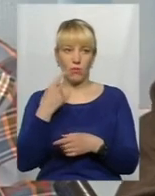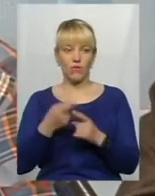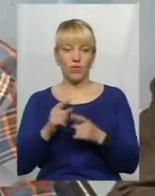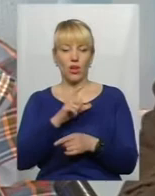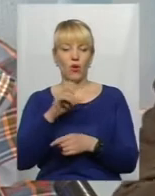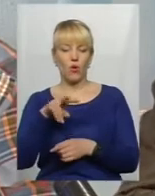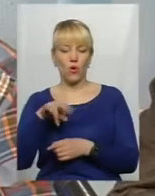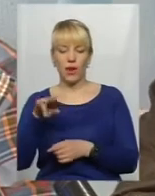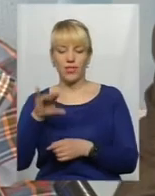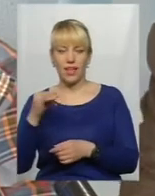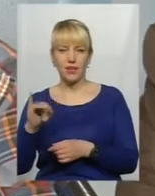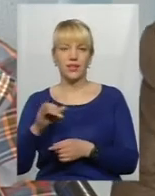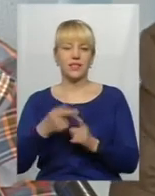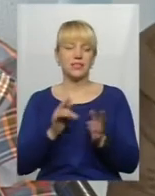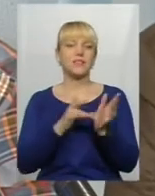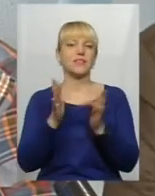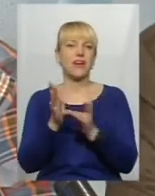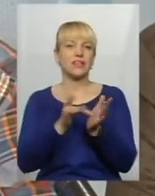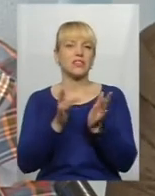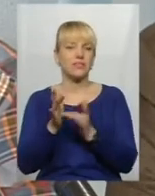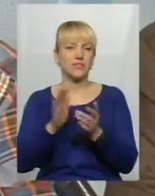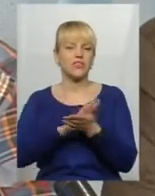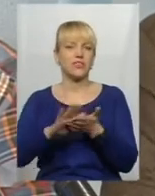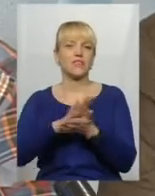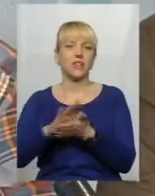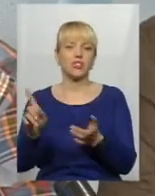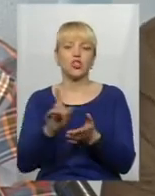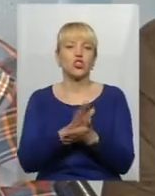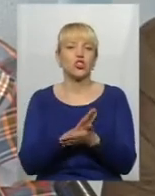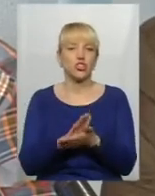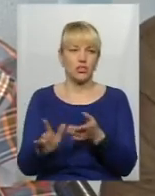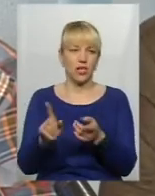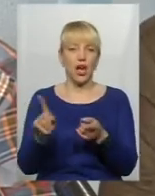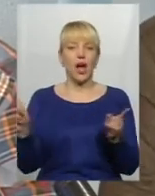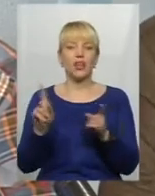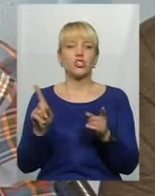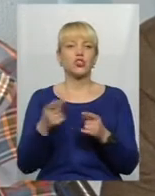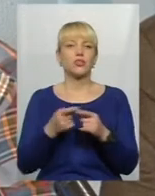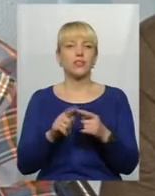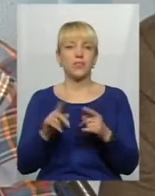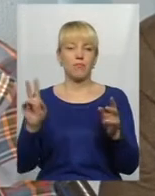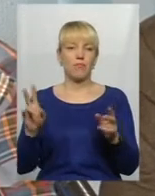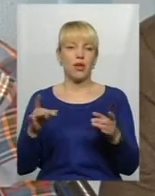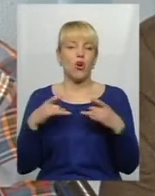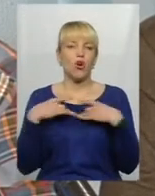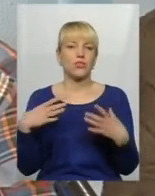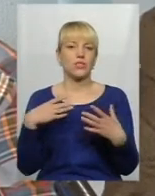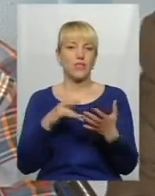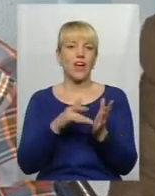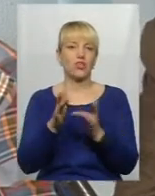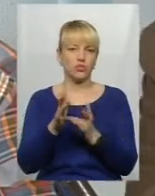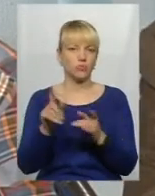holidays, holy, святость, святість, тобто щось освячене, відділене. А що ми тим освячує? Кожна держава по-своєму.